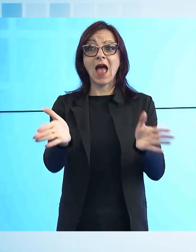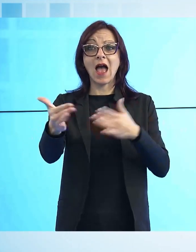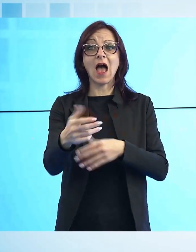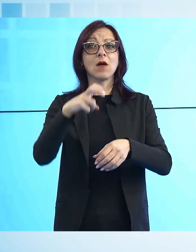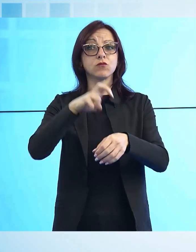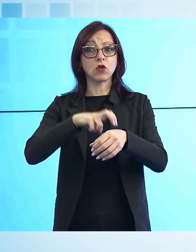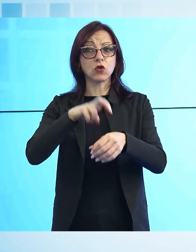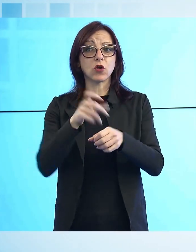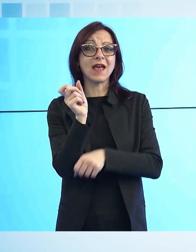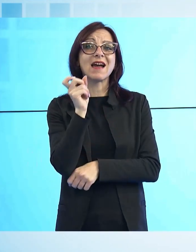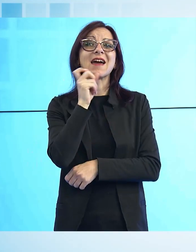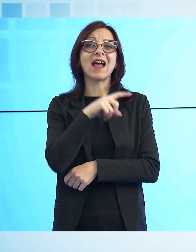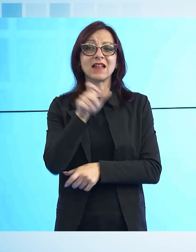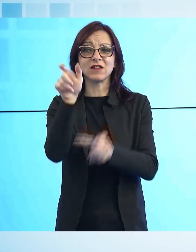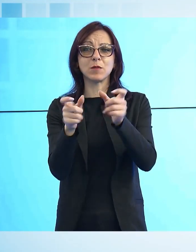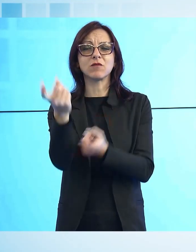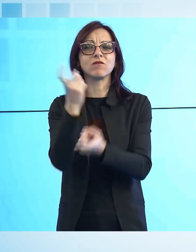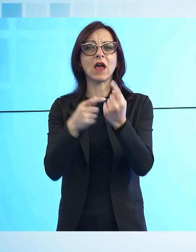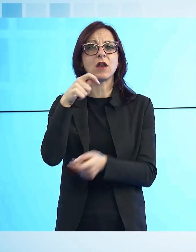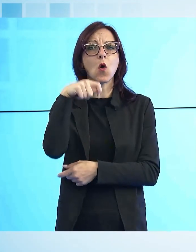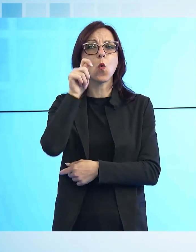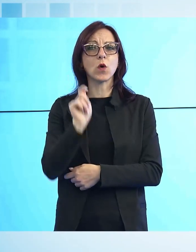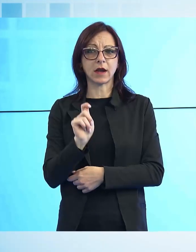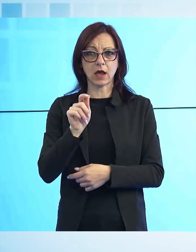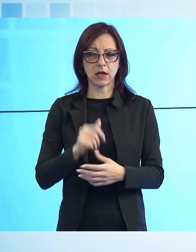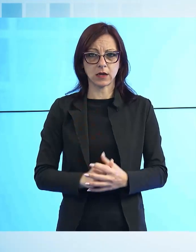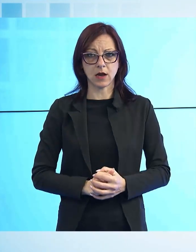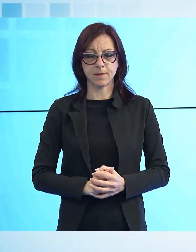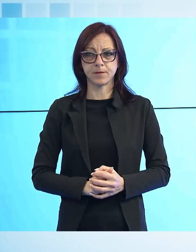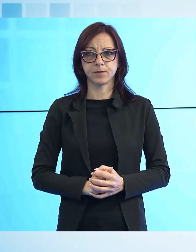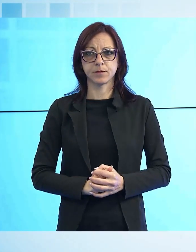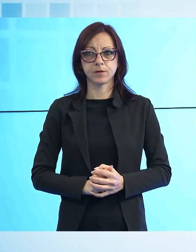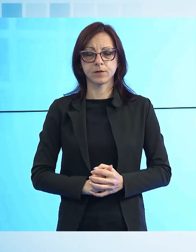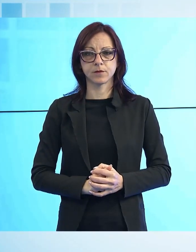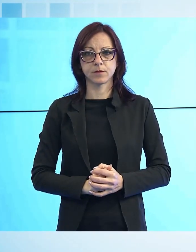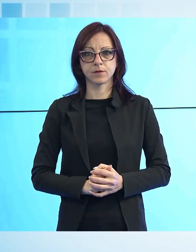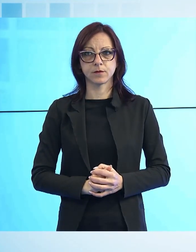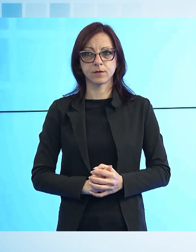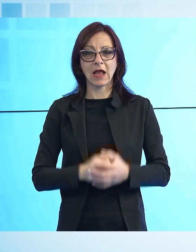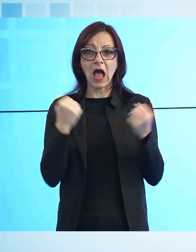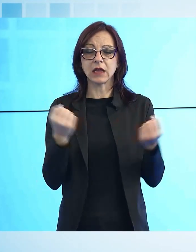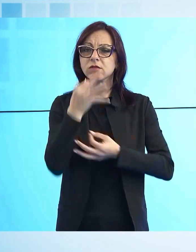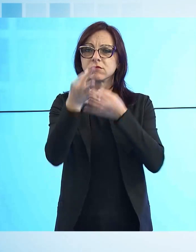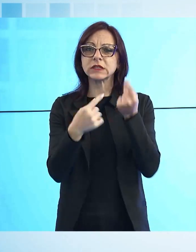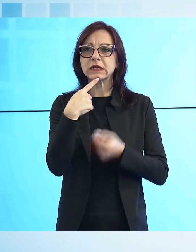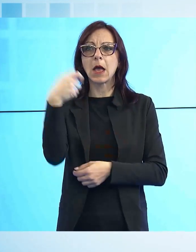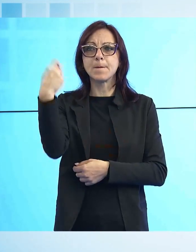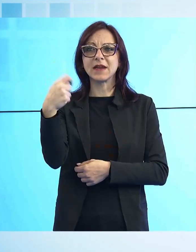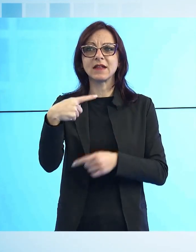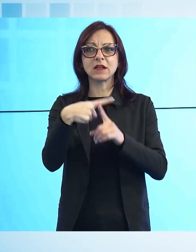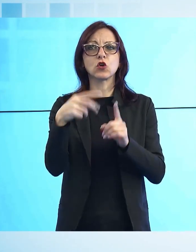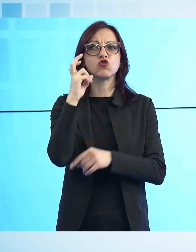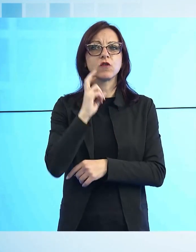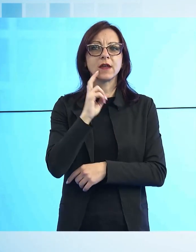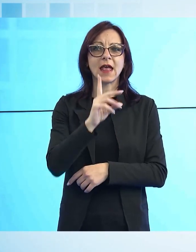medico gratuito per persone provenienti dalle zone colpite dal conflitto. A illustrare l'iniziativa il presidente della Croce Verde